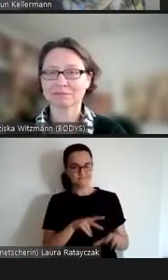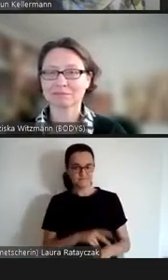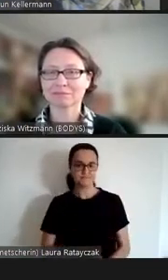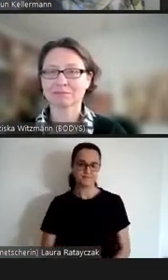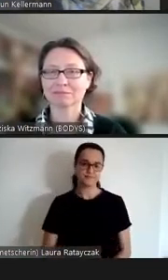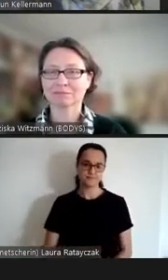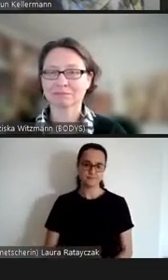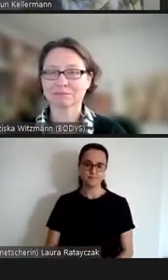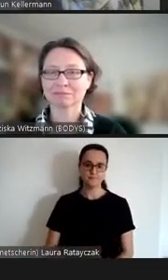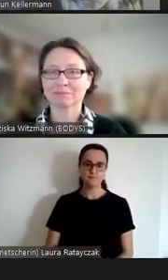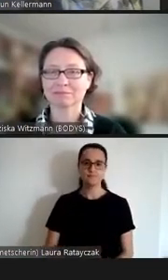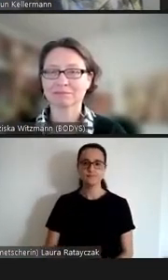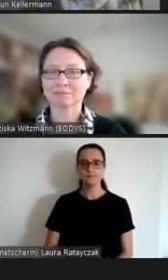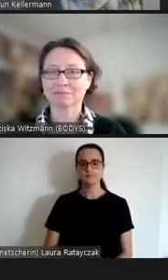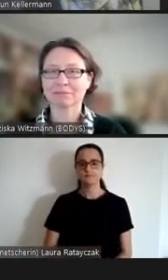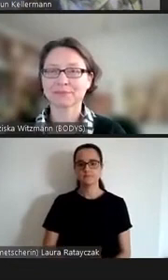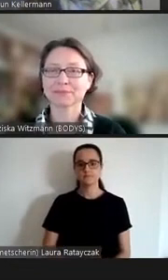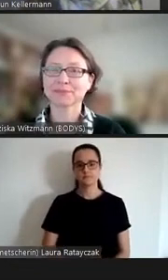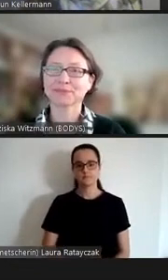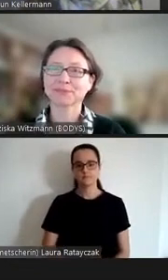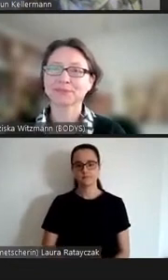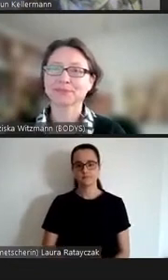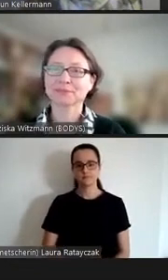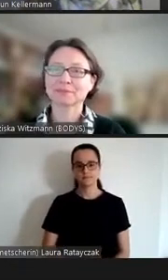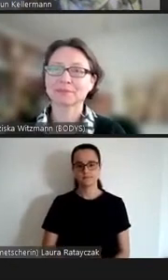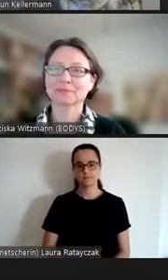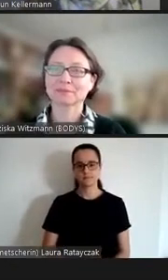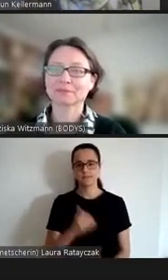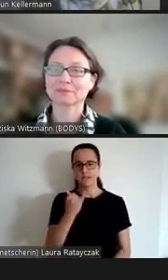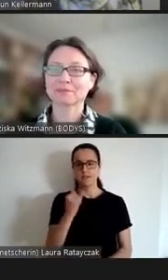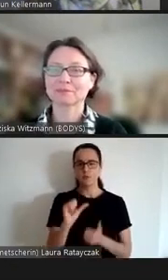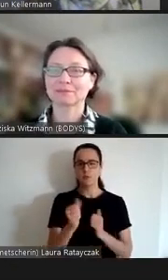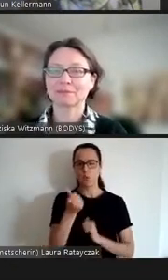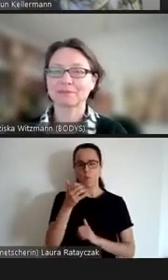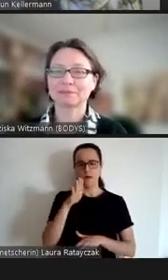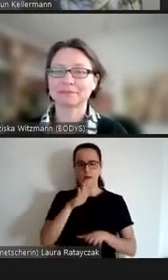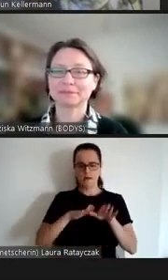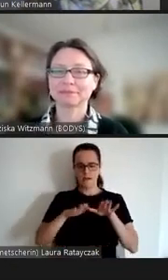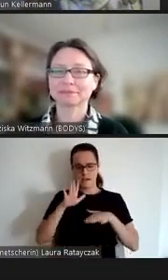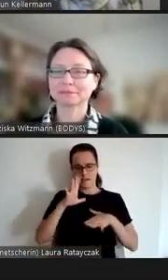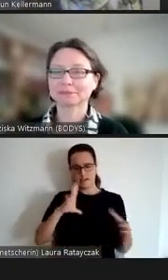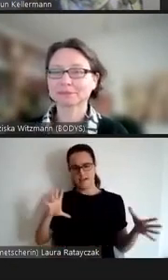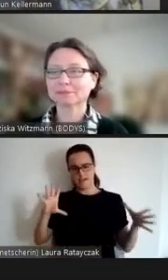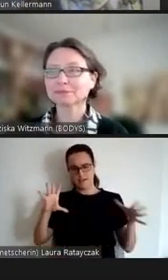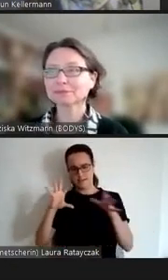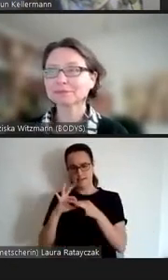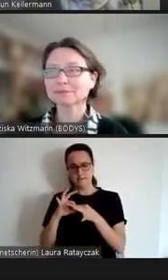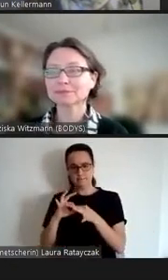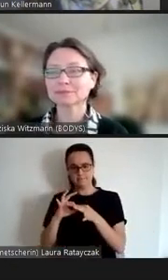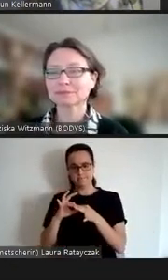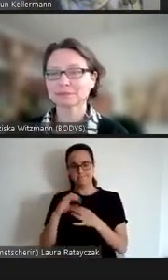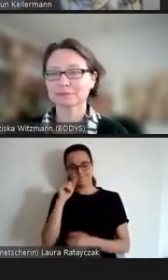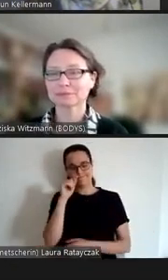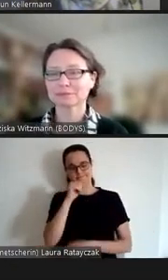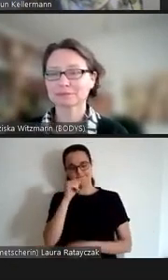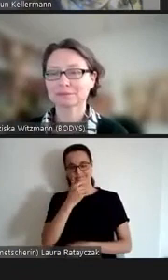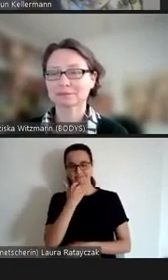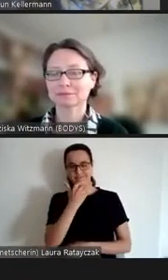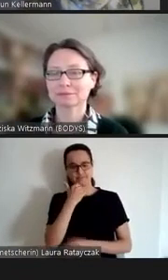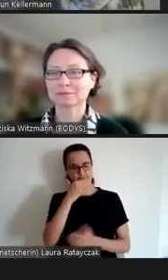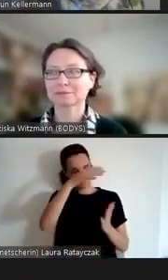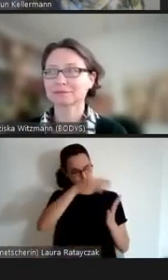nun aber noch einmal zur Frage warum diese Erzählung überhaupt